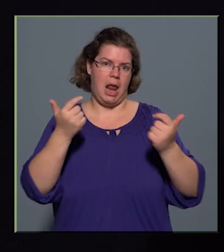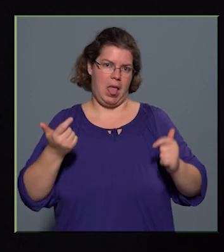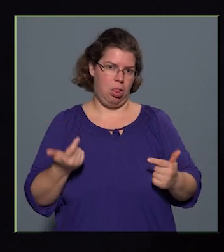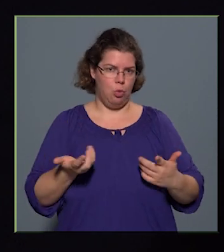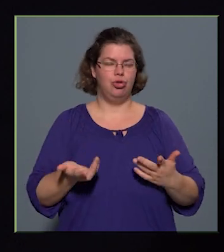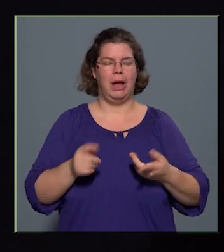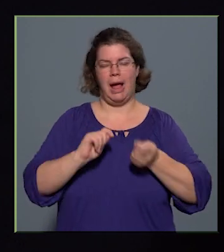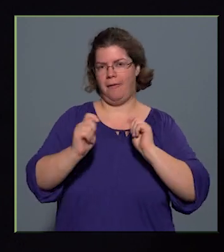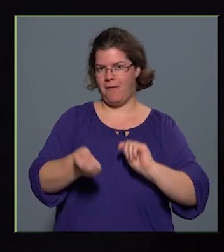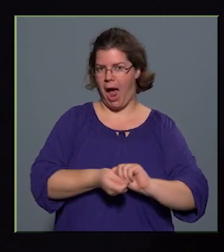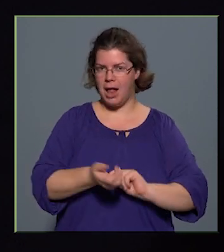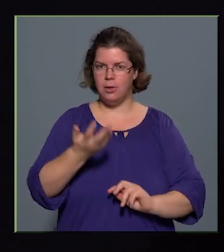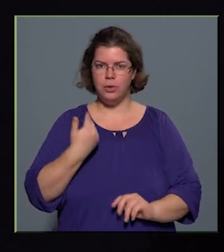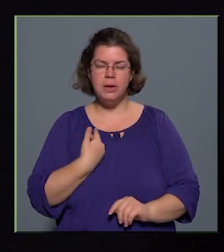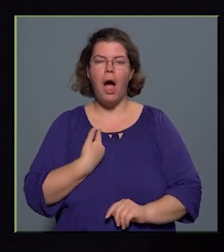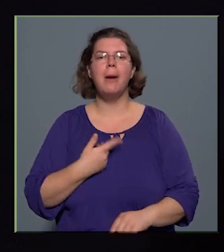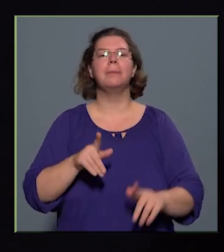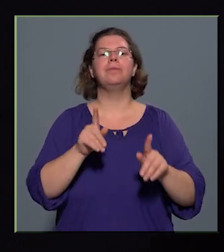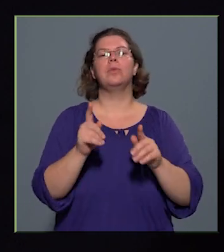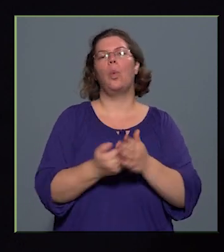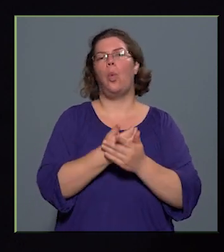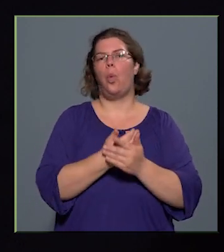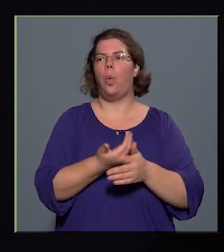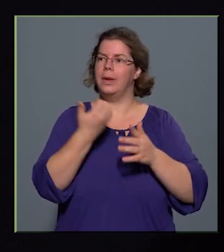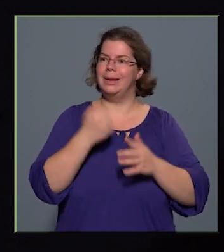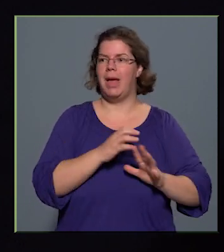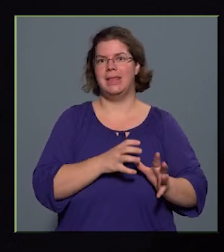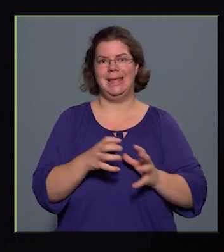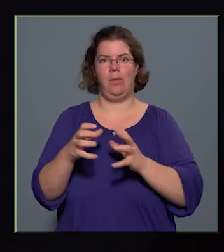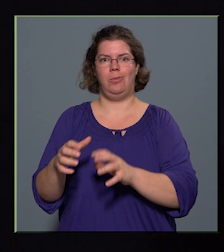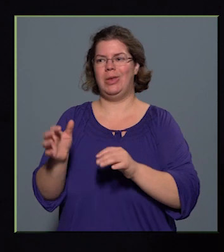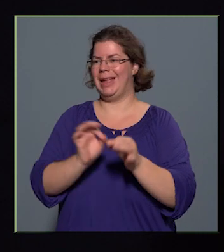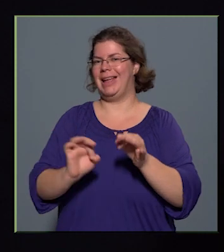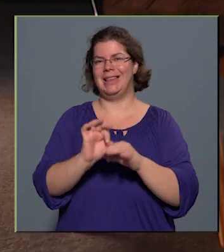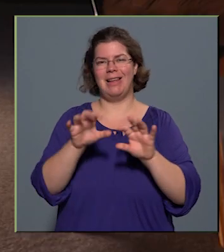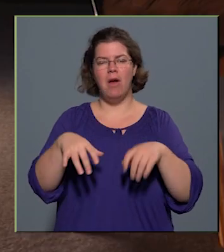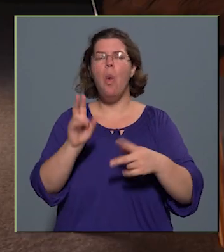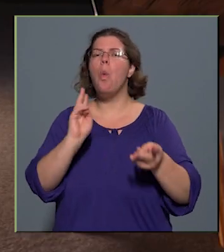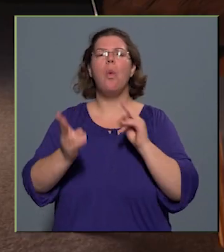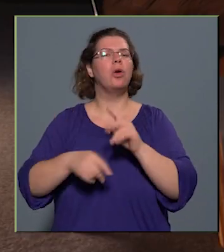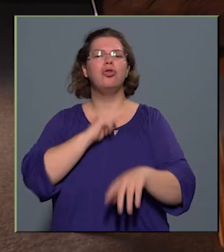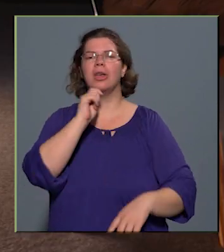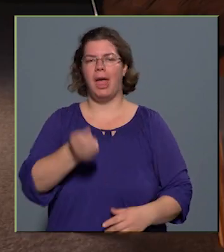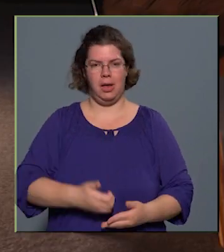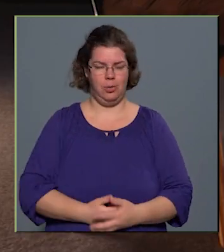változtak, tehát egy új dimenzióba került az egész tevékenység, végül is hogy sikerült?